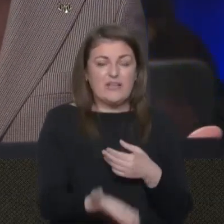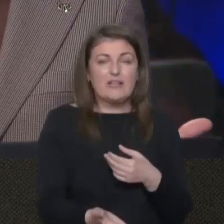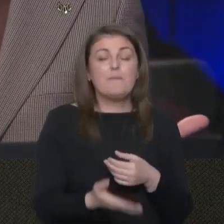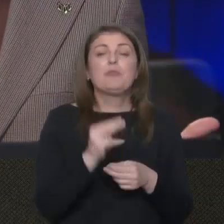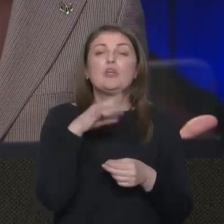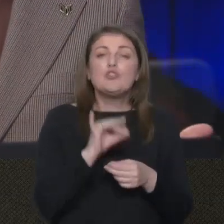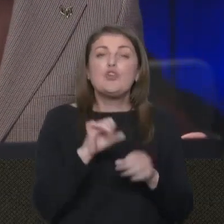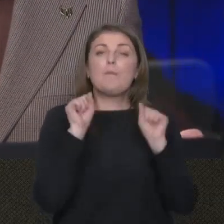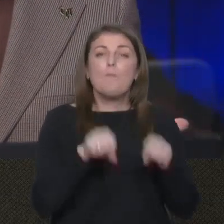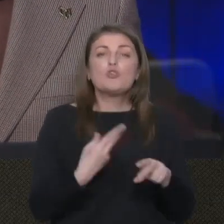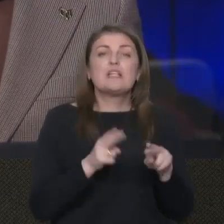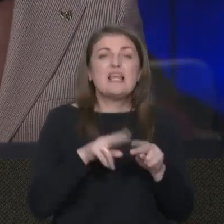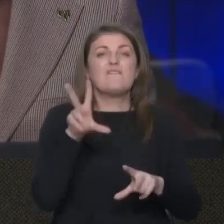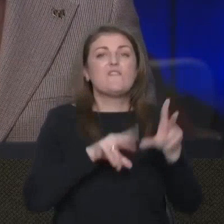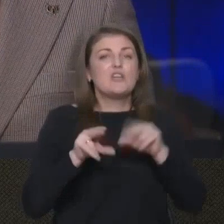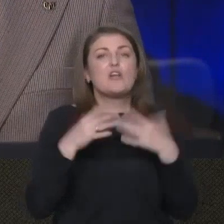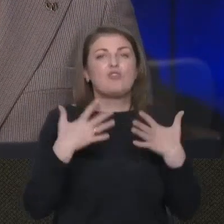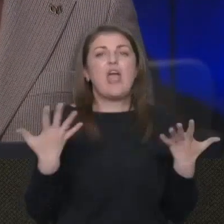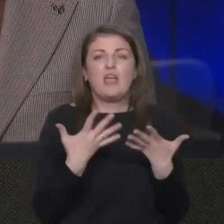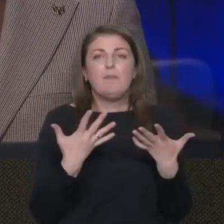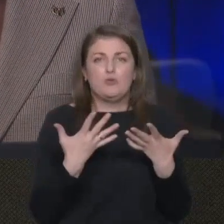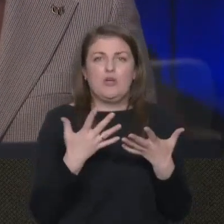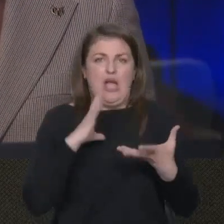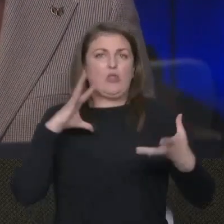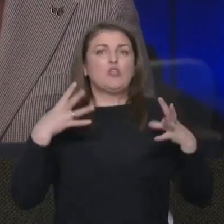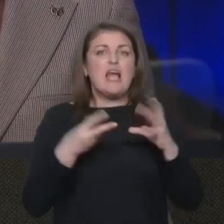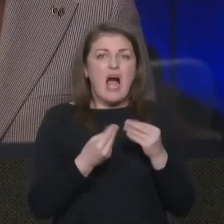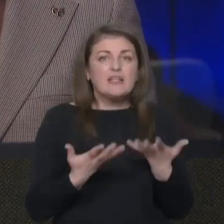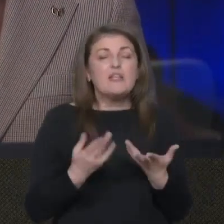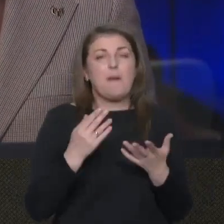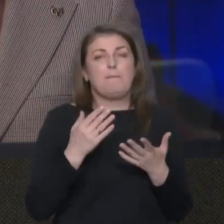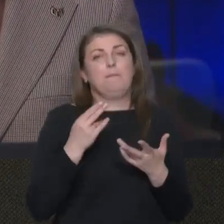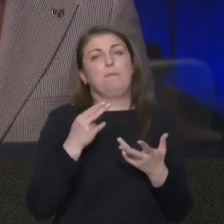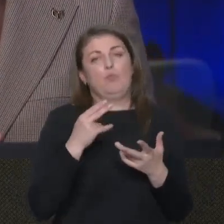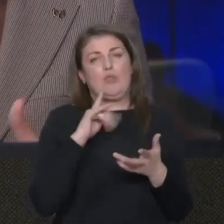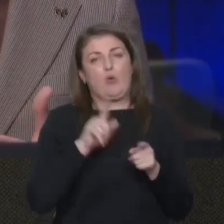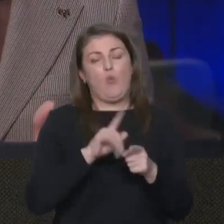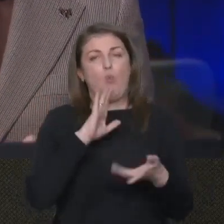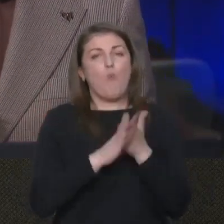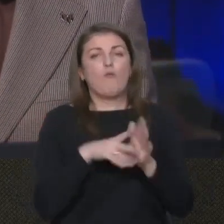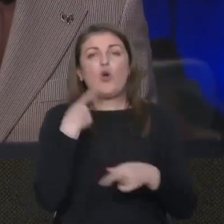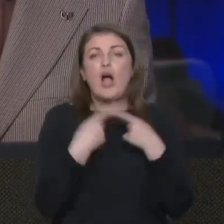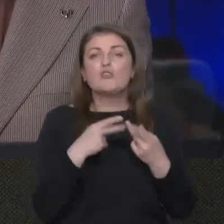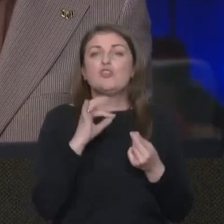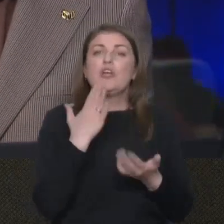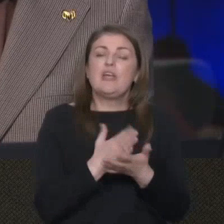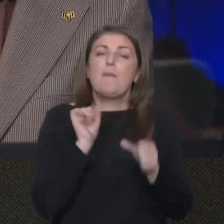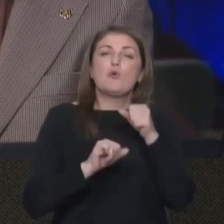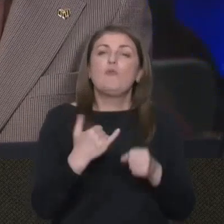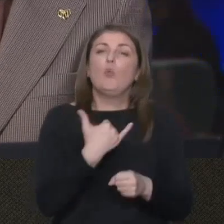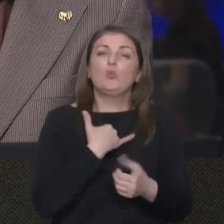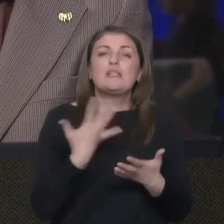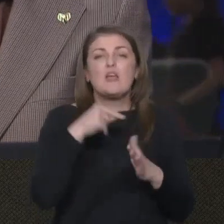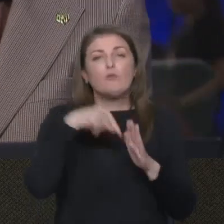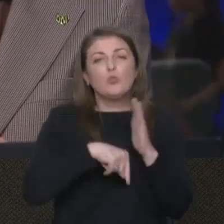Чи можна це вважати вже якимось досягненням, умовно кажучи, і чи є, можливо, у нас якісь